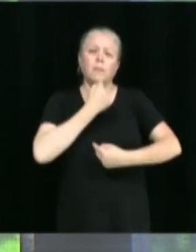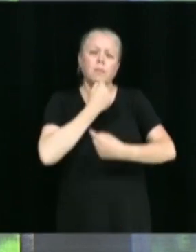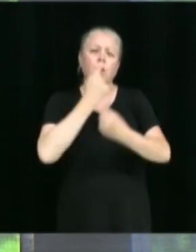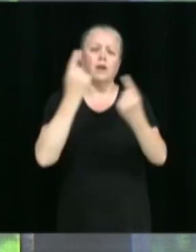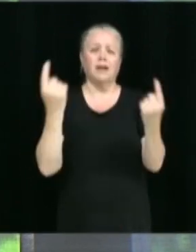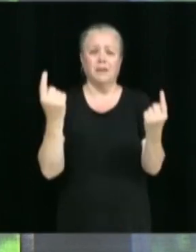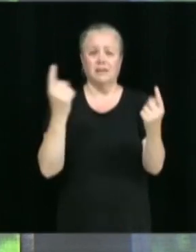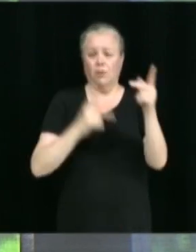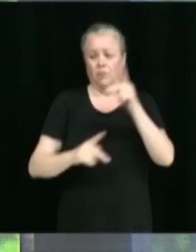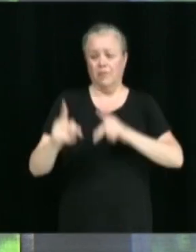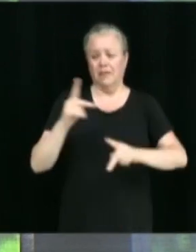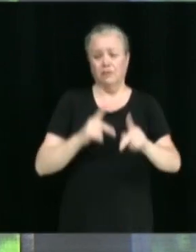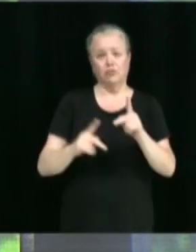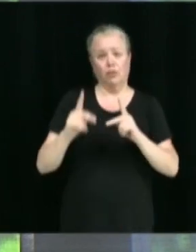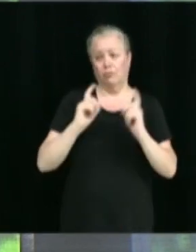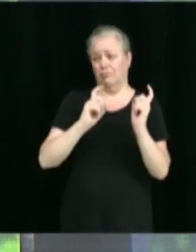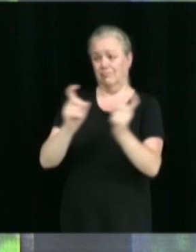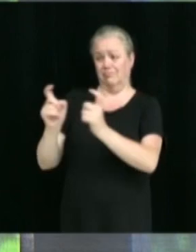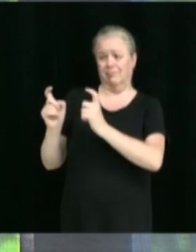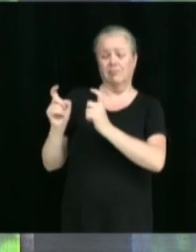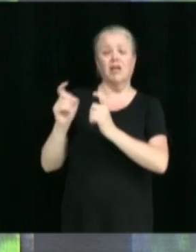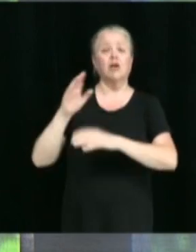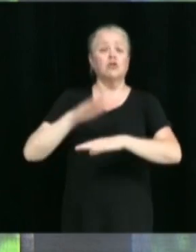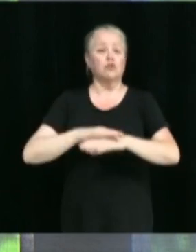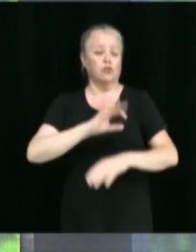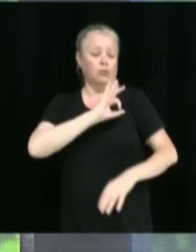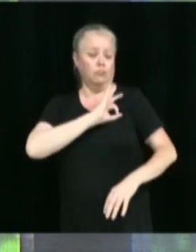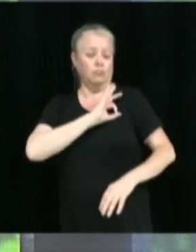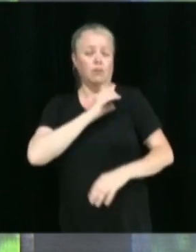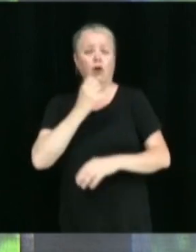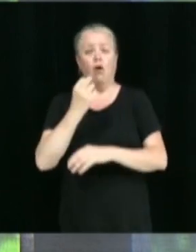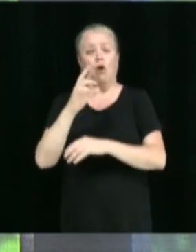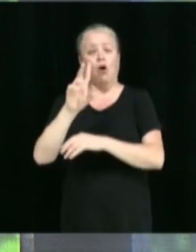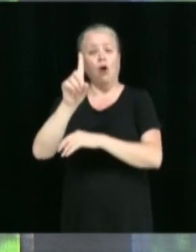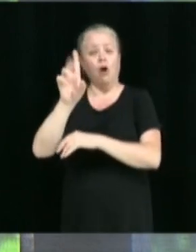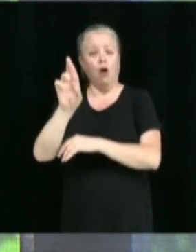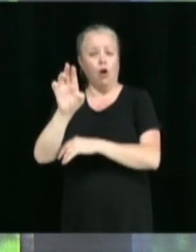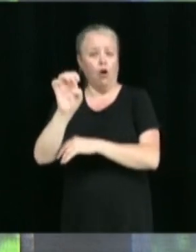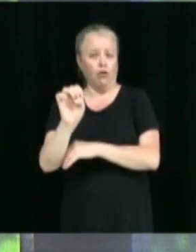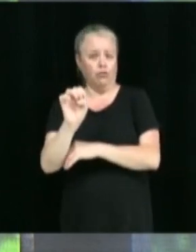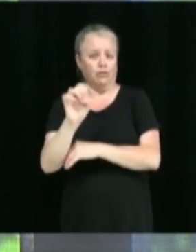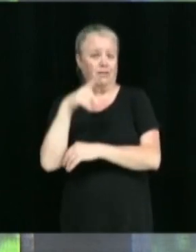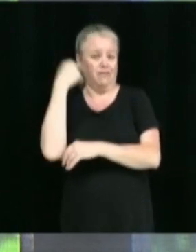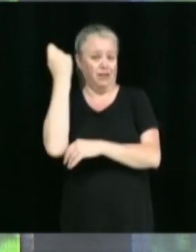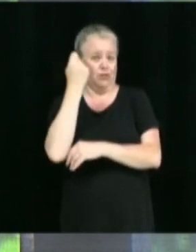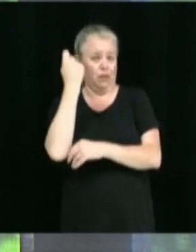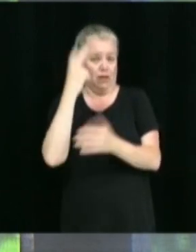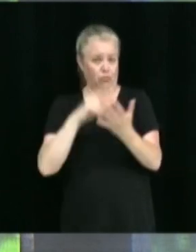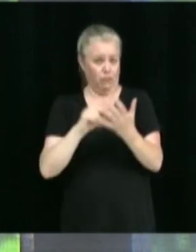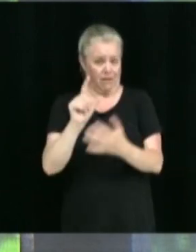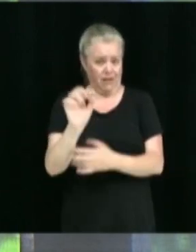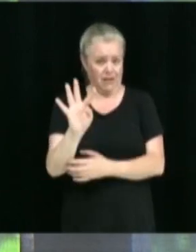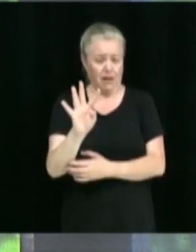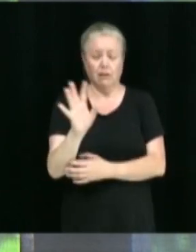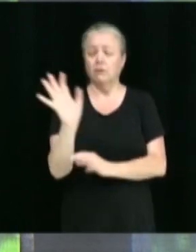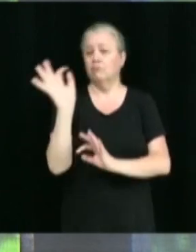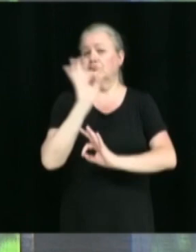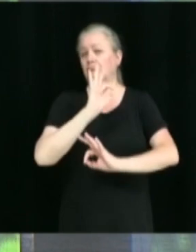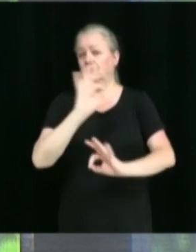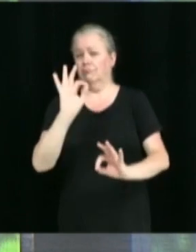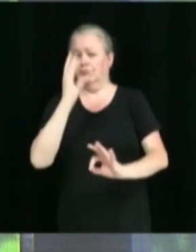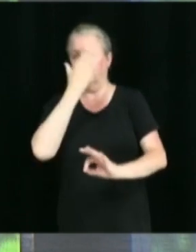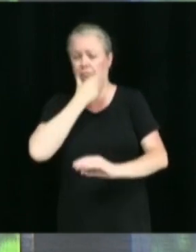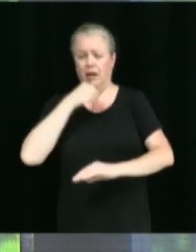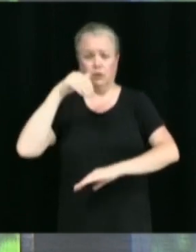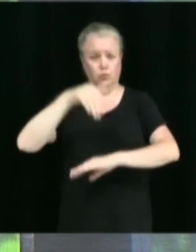récipiendaires des différentes reconnaissances de l'Ordre victorien 2024, une superbe soirée qui s'est déroulée la semaine dernière et dont